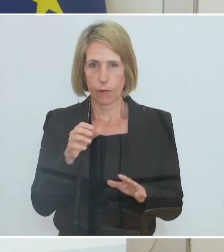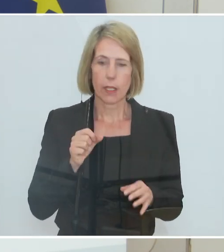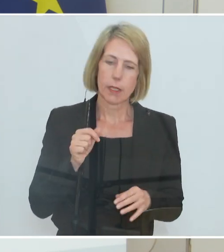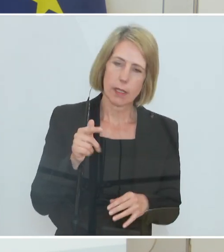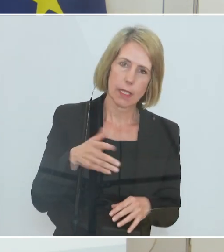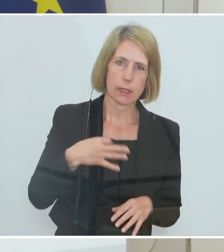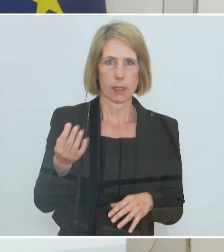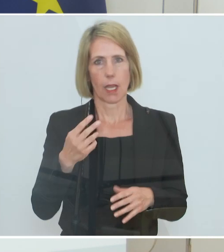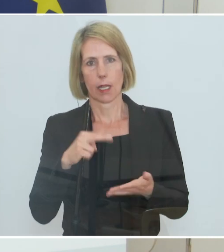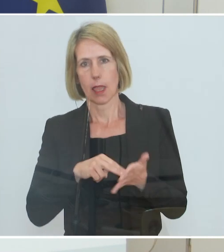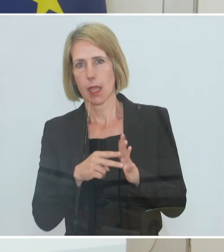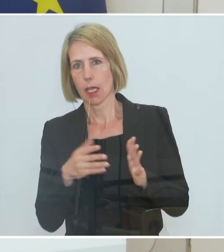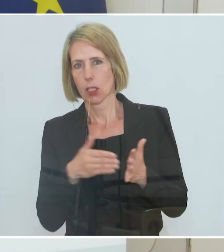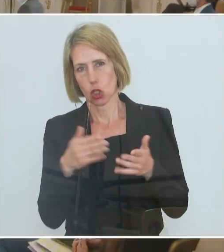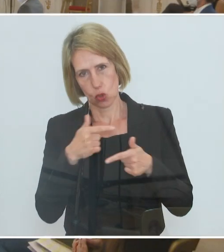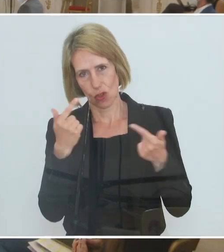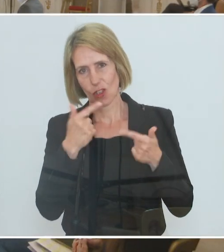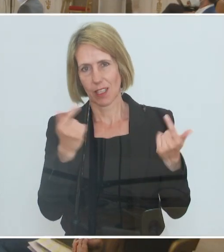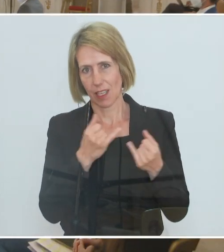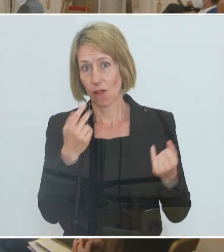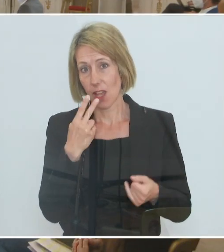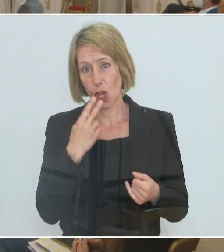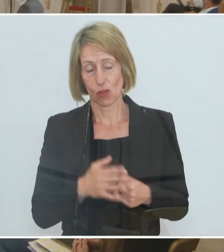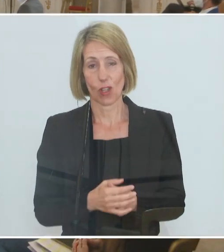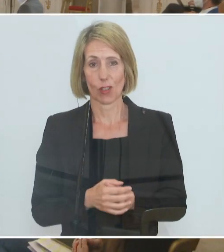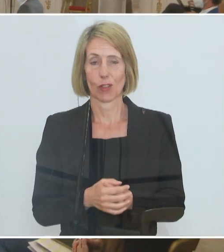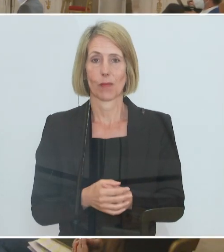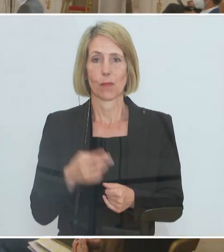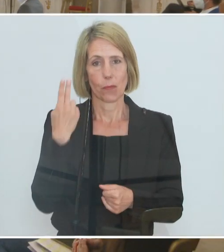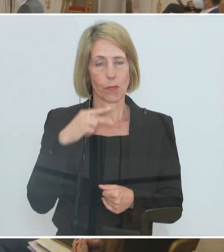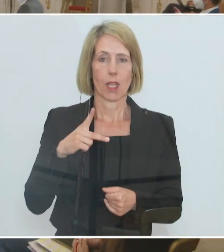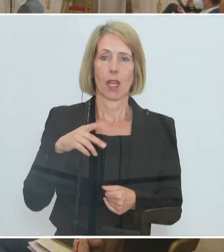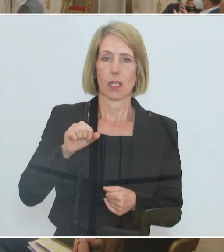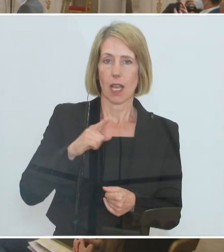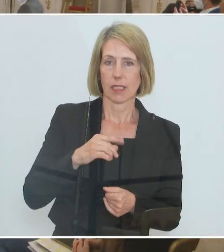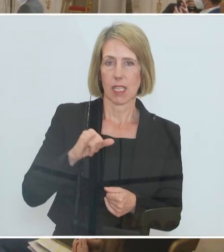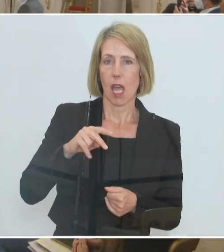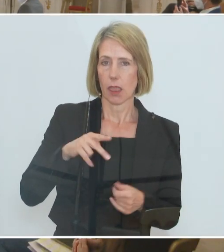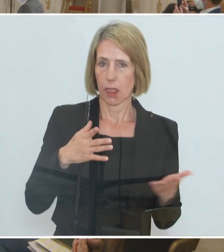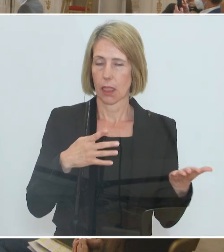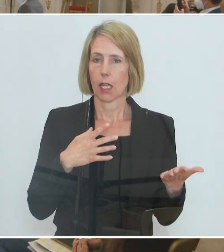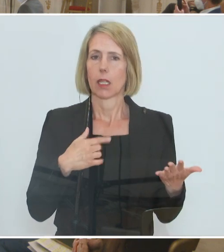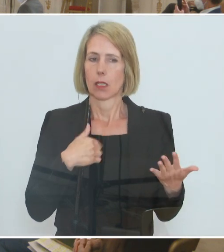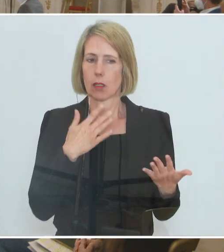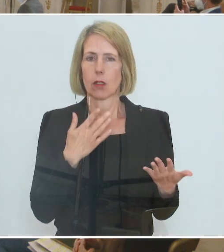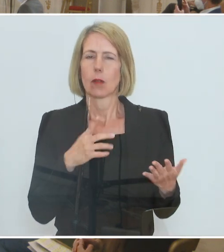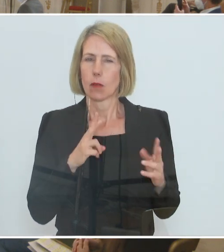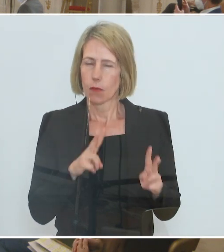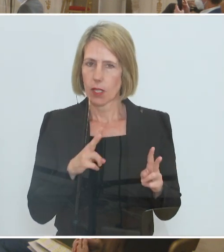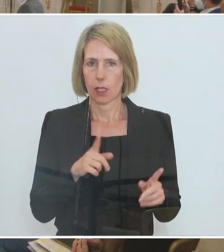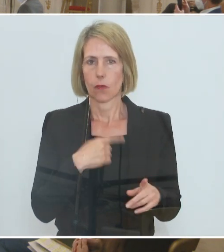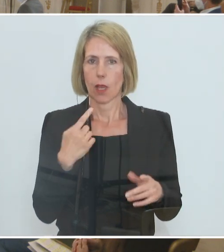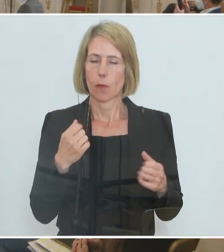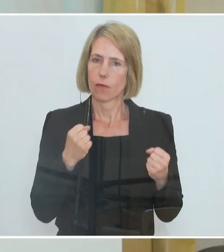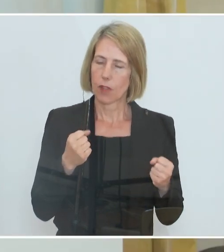geklärt, wie das aussehen wird. Ich möchte vielleicht dazu sagen, mir ist das sehr, sehr wichtig. Wir haben es wirklich auch diskutiert. Die